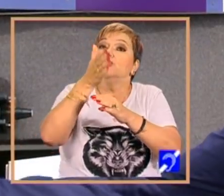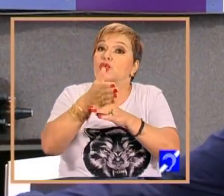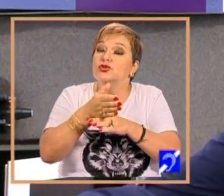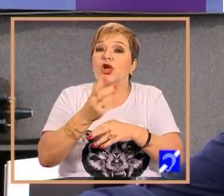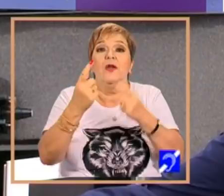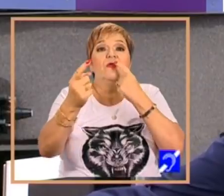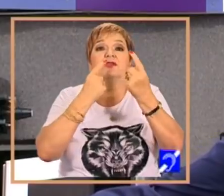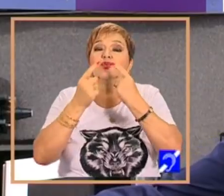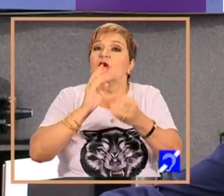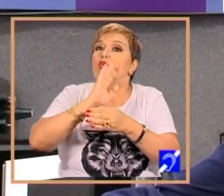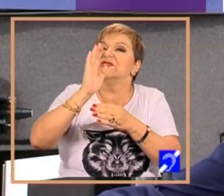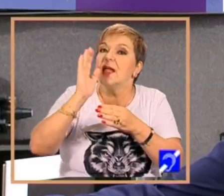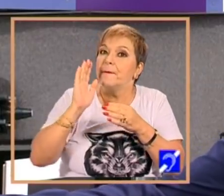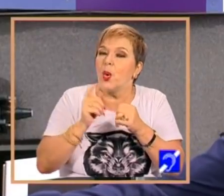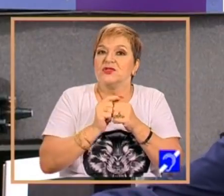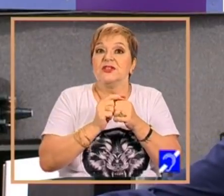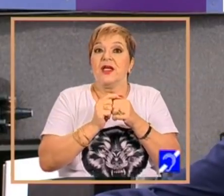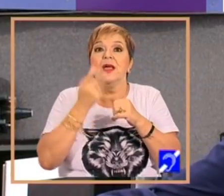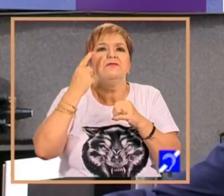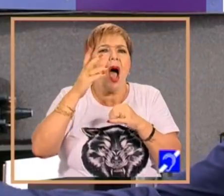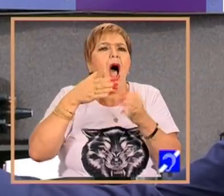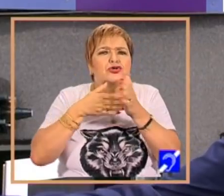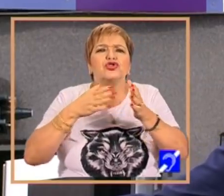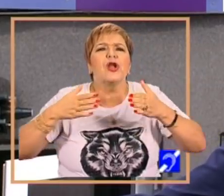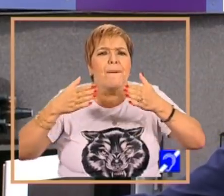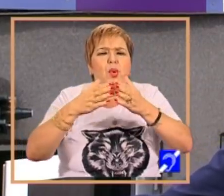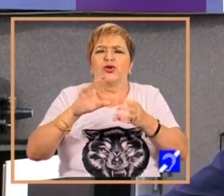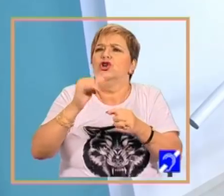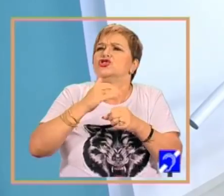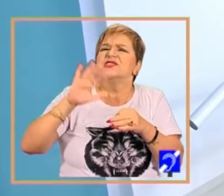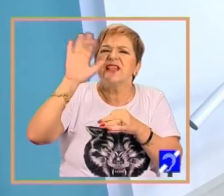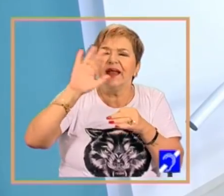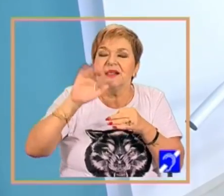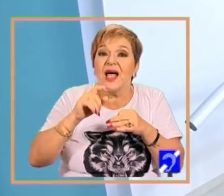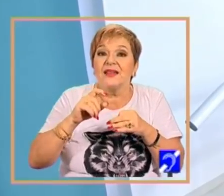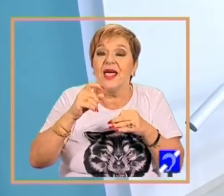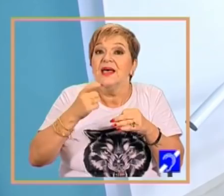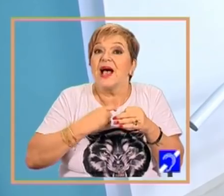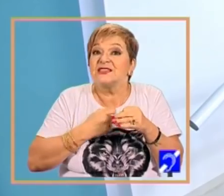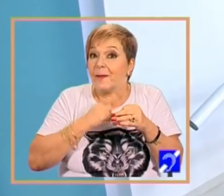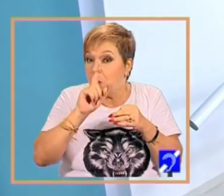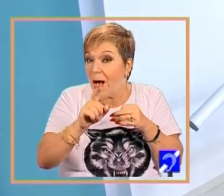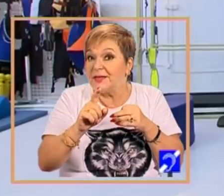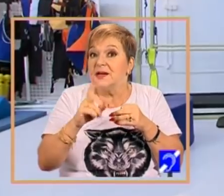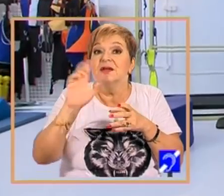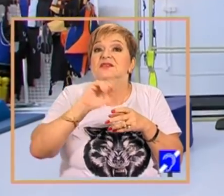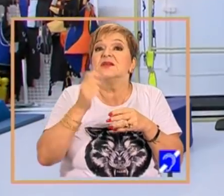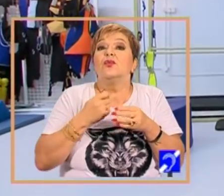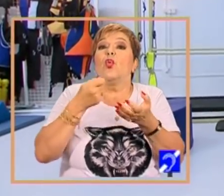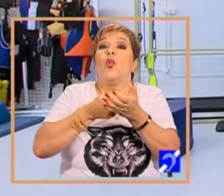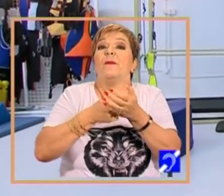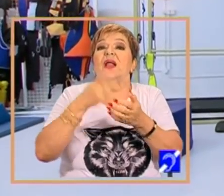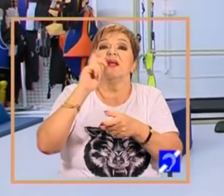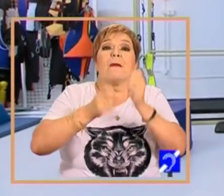depozit, cu al doilea depozit. De obicei ajungem și în port și ajungem și în străinătate, încât sărim 2-3 mâini pentru achiziția